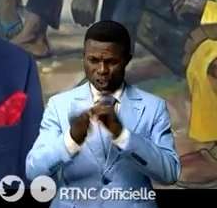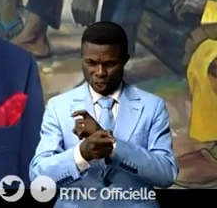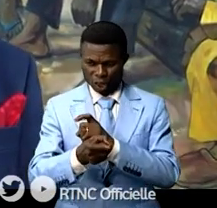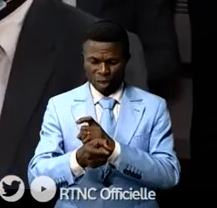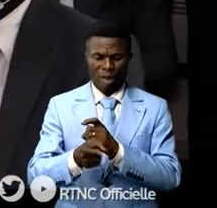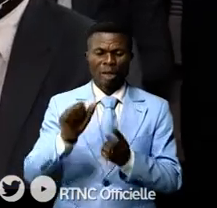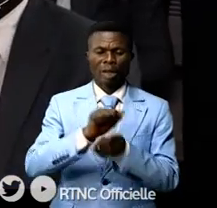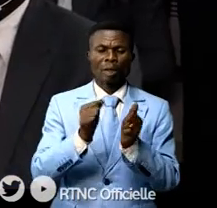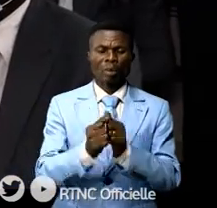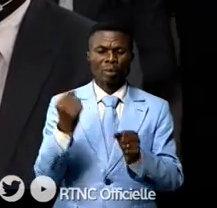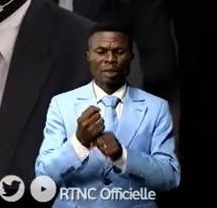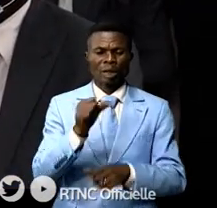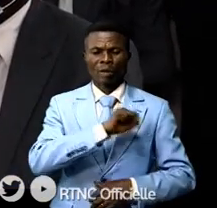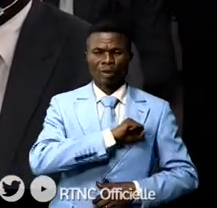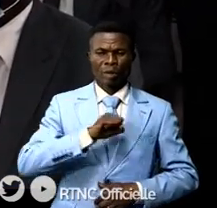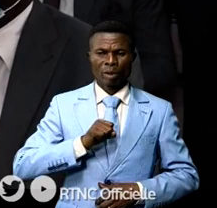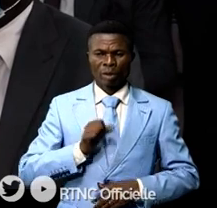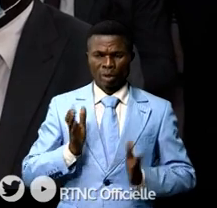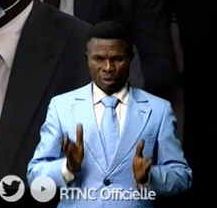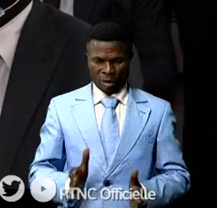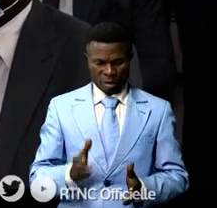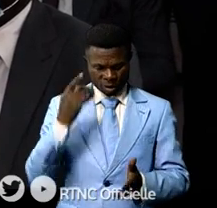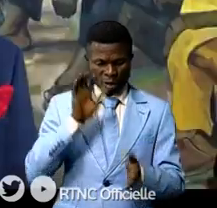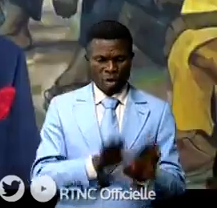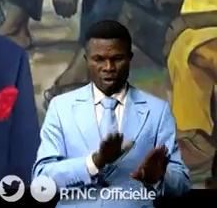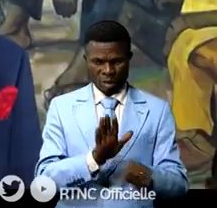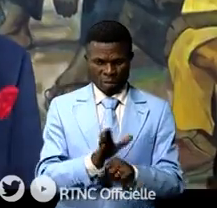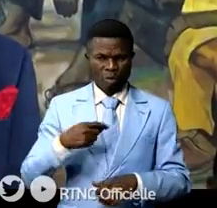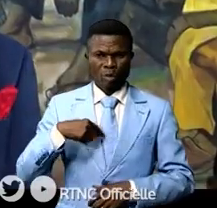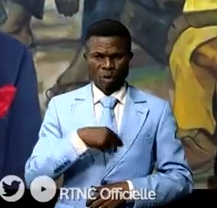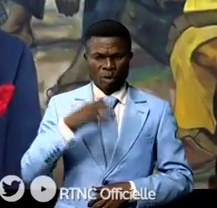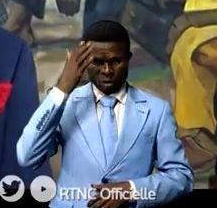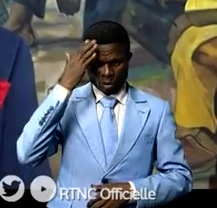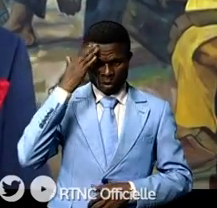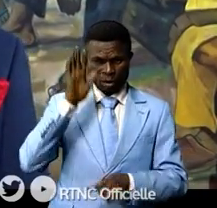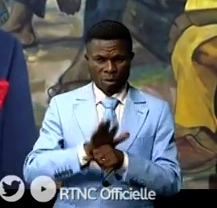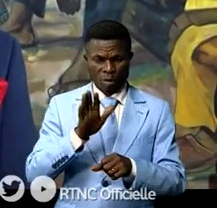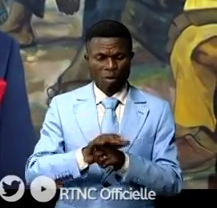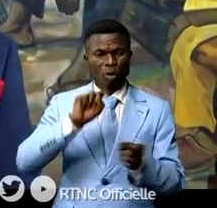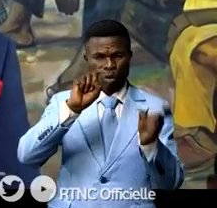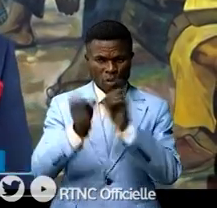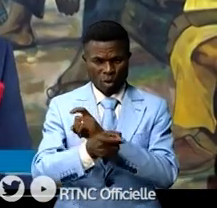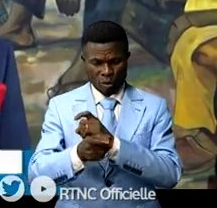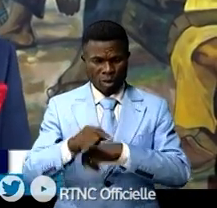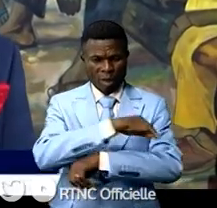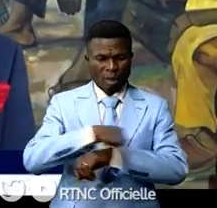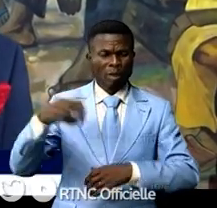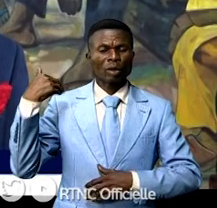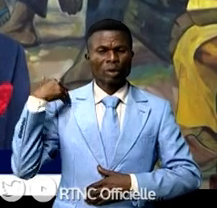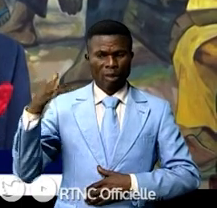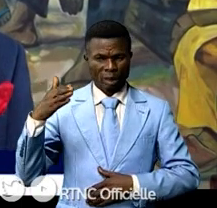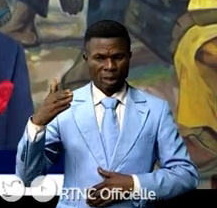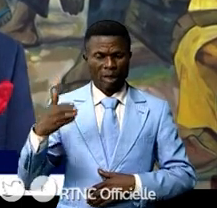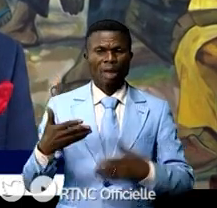Sénat. Nous savons que beaucoup de choses nous attendent. Nous savons qu'il y aura beaucoup de réformes institutionnelles.